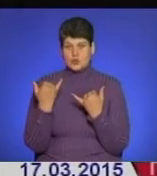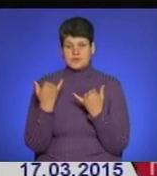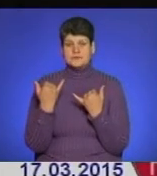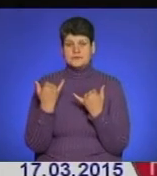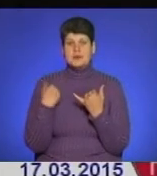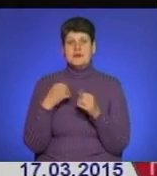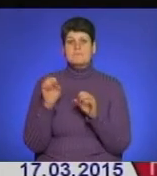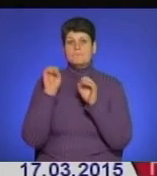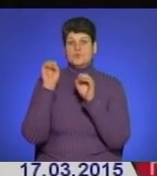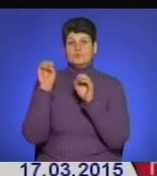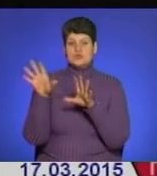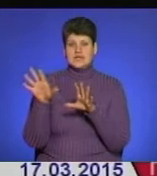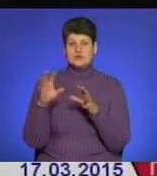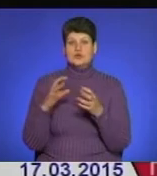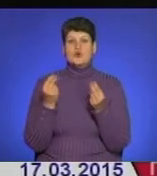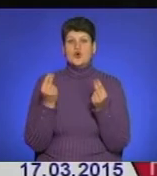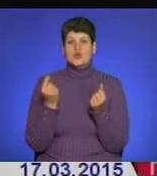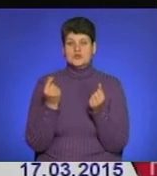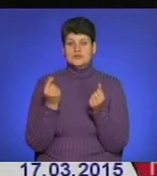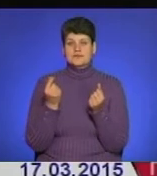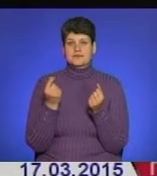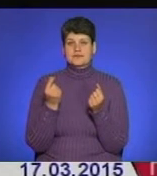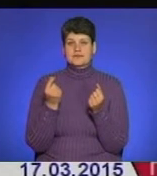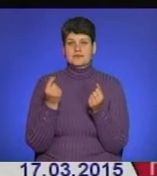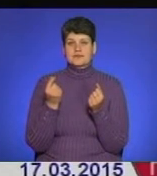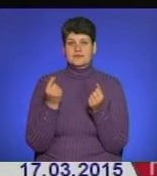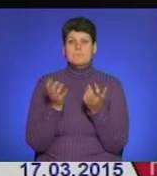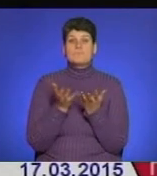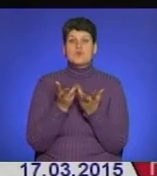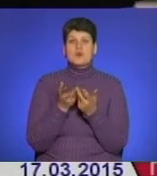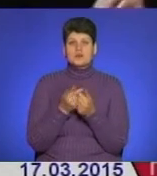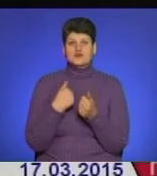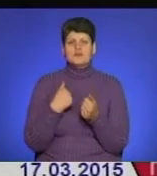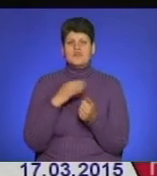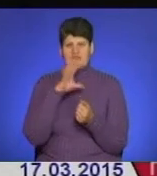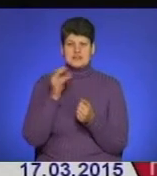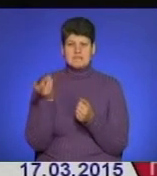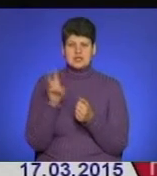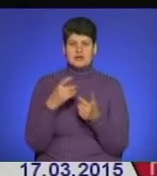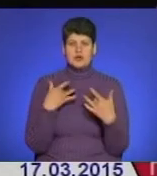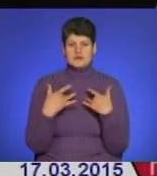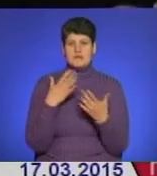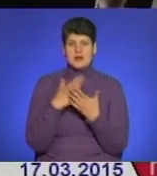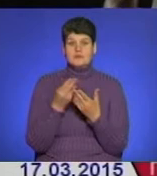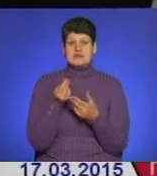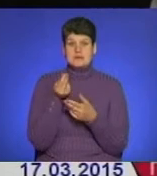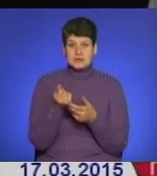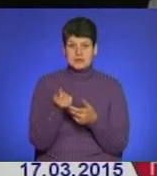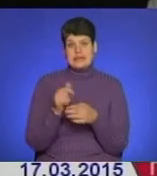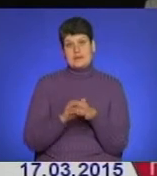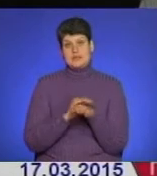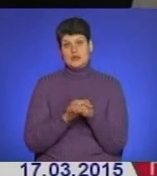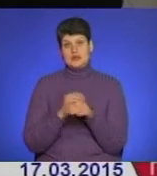Ми пожертвуємо певну ціну грошей. Я би казала так, давайте порахуємо, що ми всі прийшли на концерт, за який маємо заплатити, але через таку